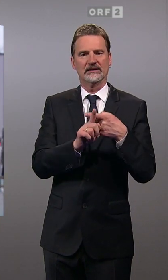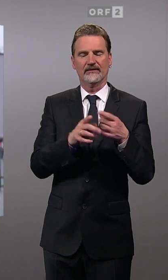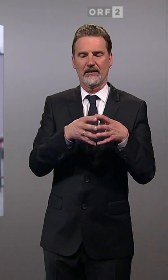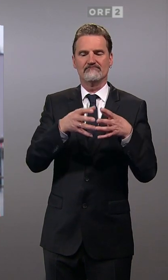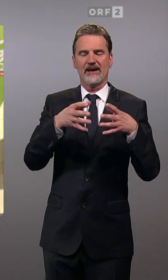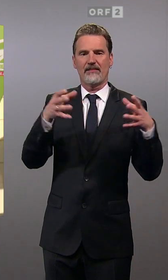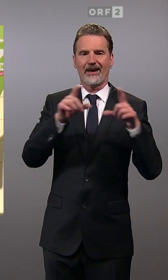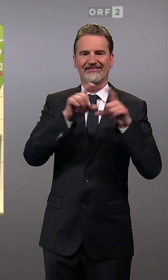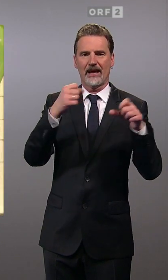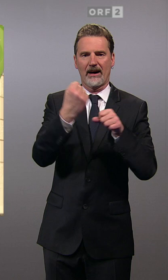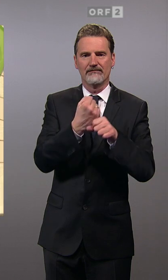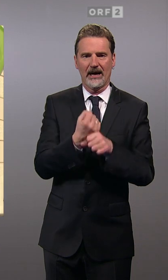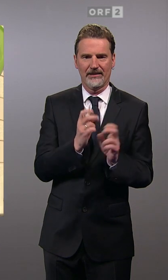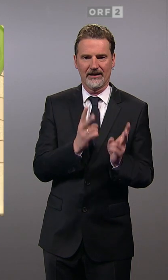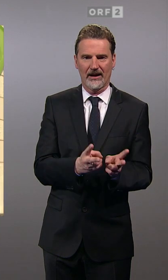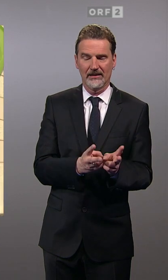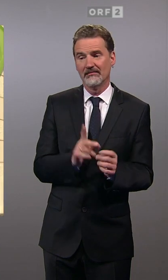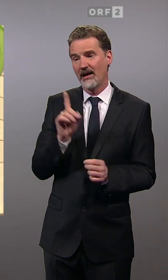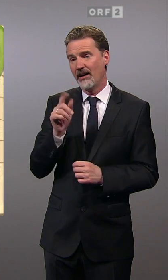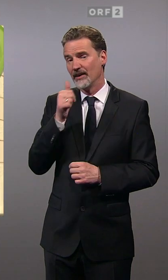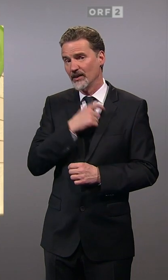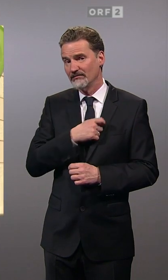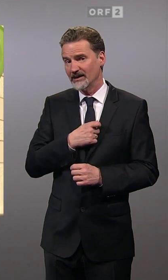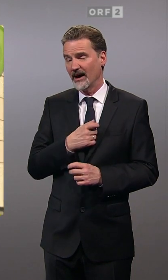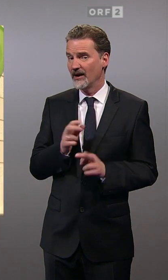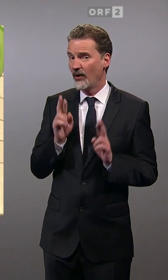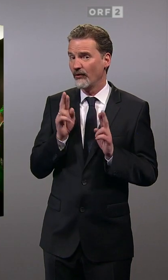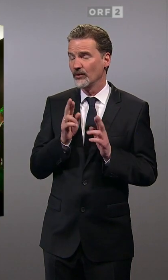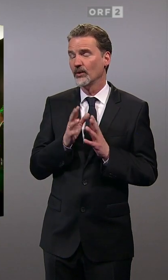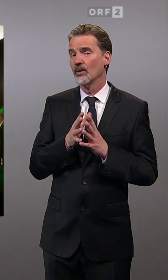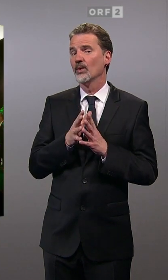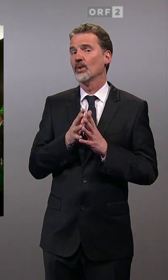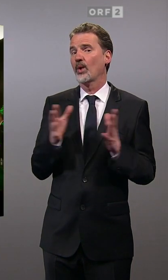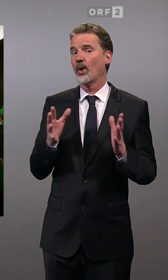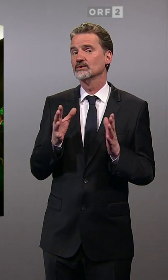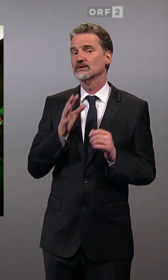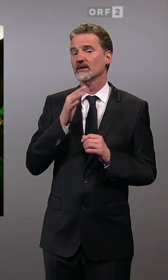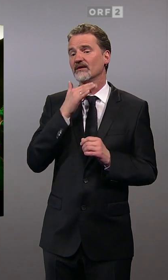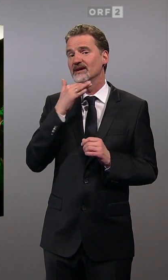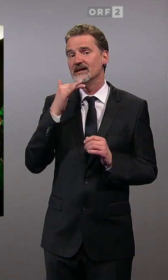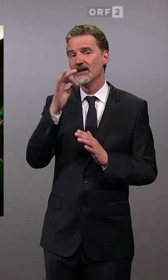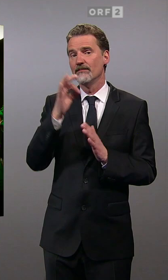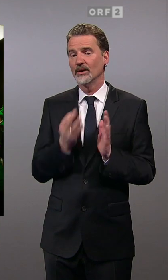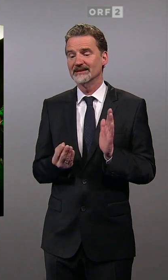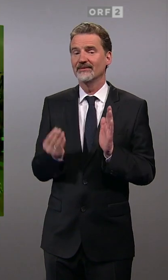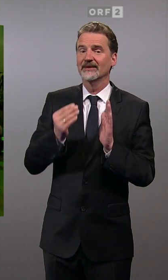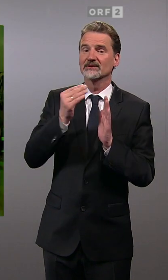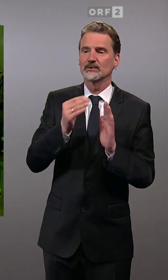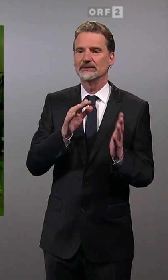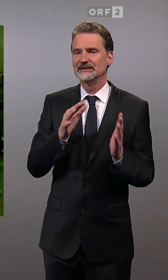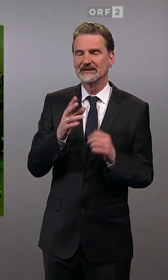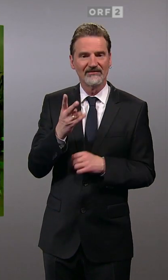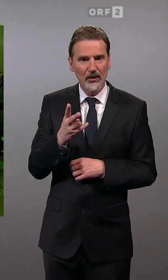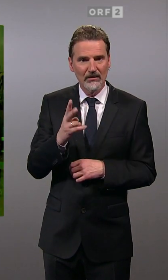Dinge auf den Boden zu bringen. Große Sprünge dürfen sich die Grünen trotzdem nicht erwarten. Die Stimmen der Zweitwohnsitzer, die dieses Mal nicht mehr